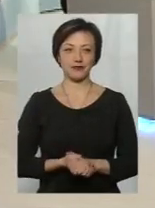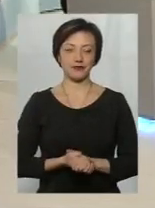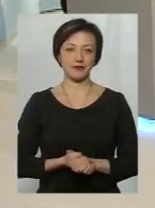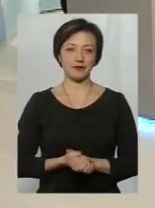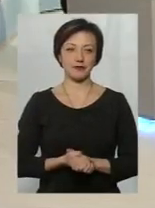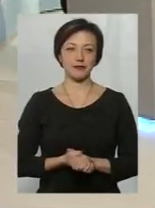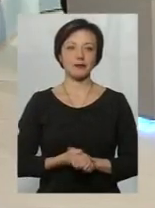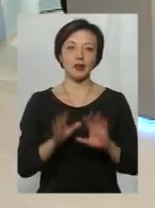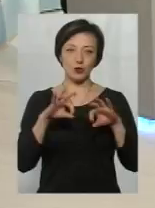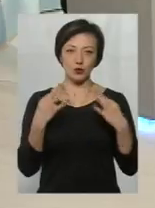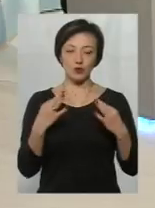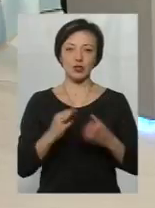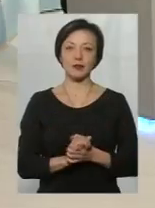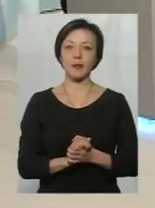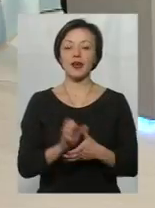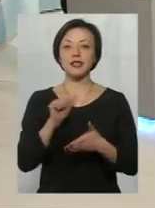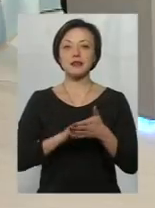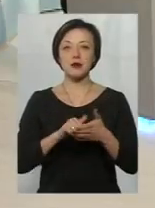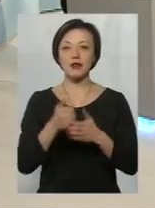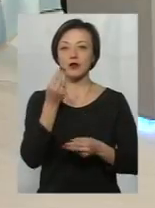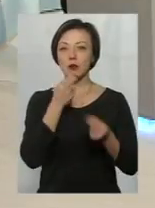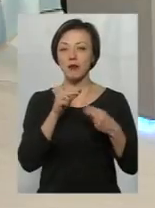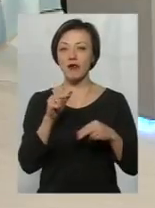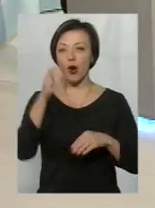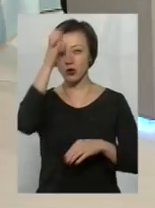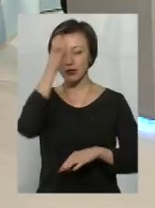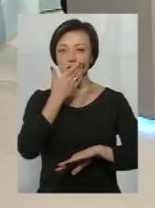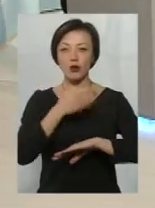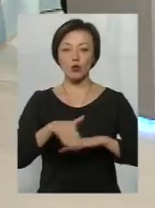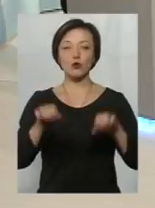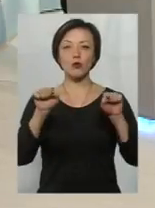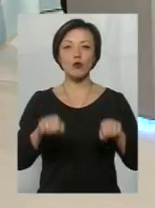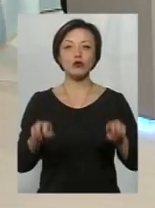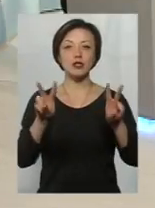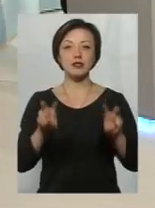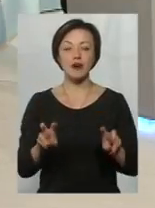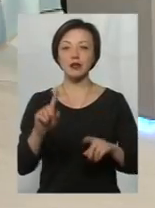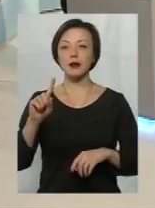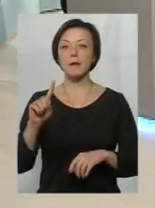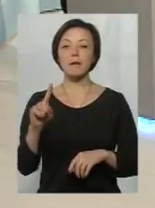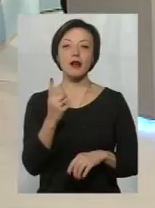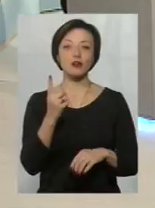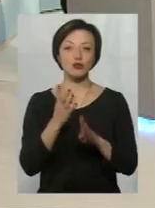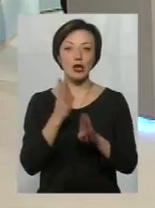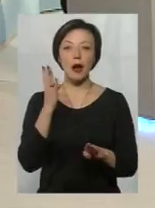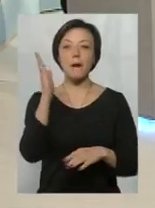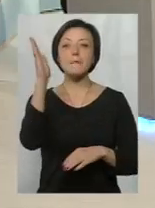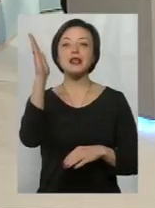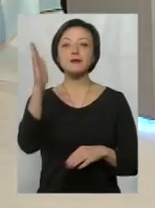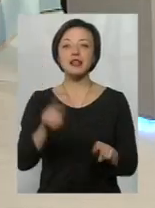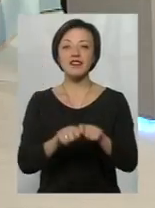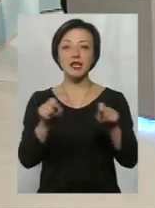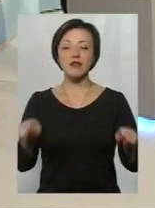Дозволите. З приводу переваг освіти за кордоном, можна назвати в першу чергу ті перспективи, які відкриваються перед